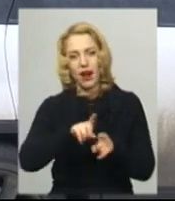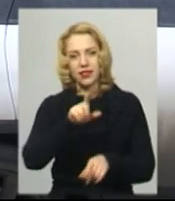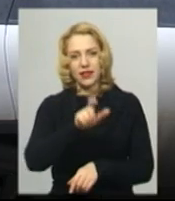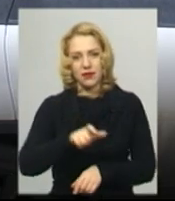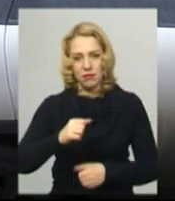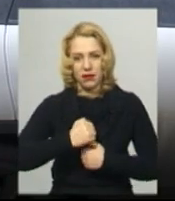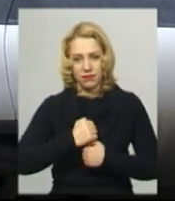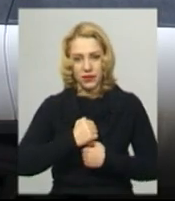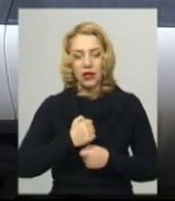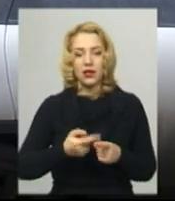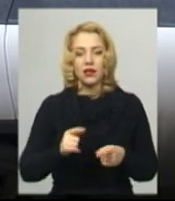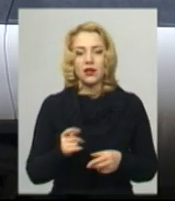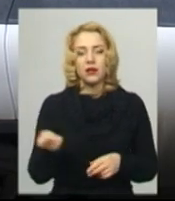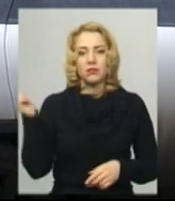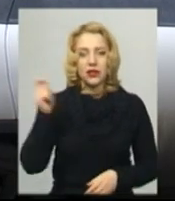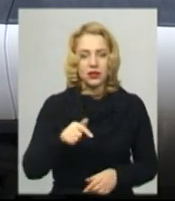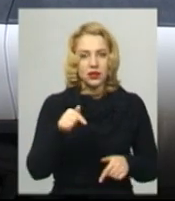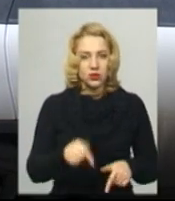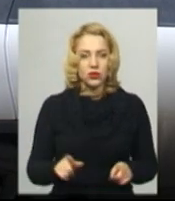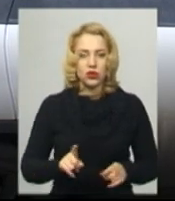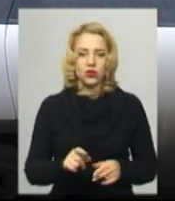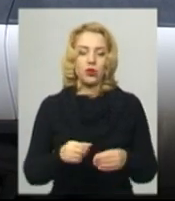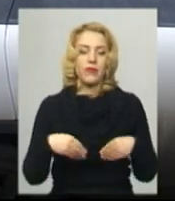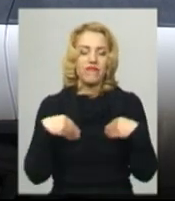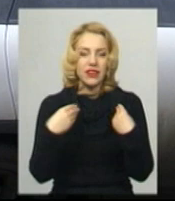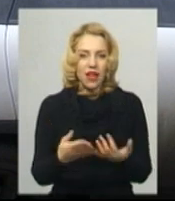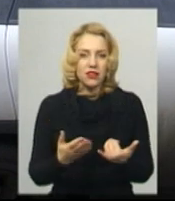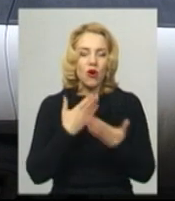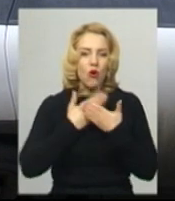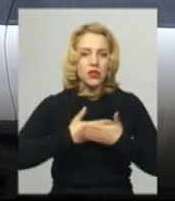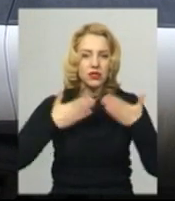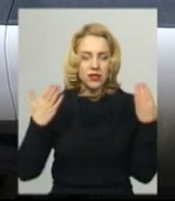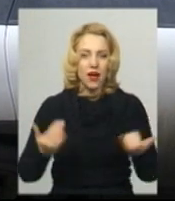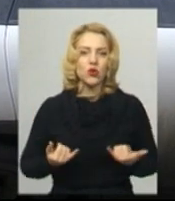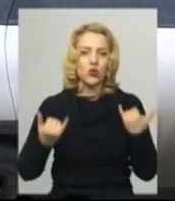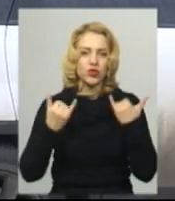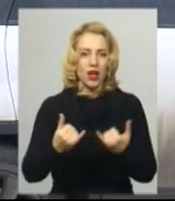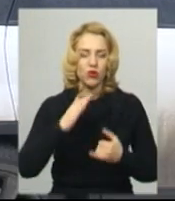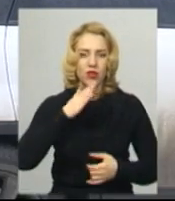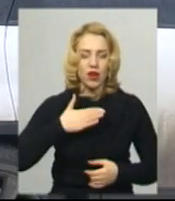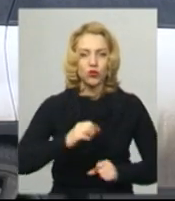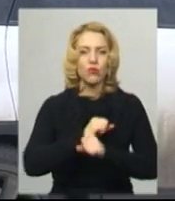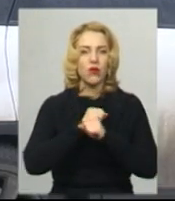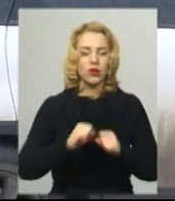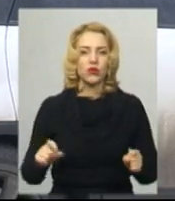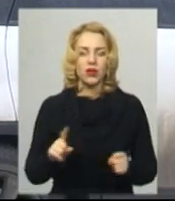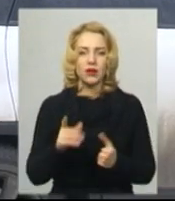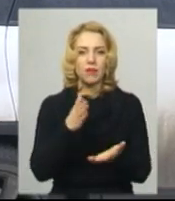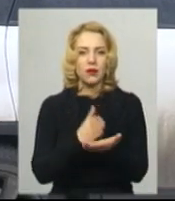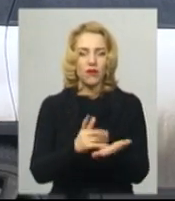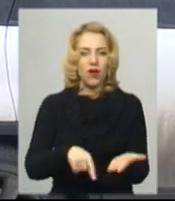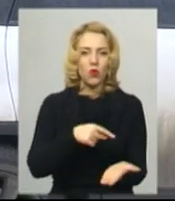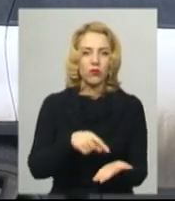дійсно віддати останню шану нашому герою, який перебував в місті Дубно. А